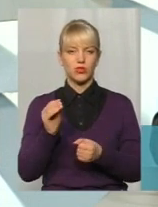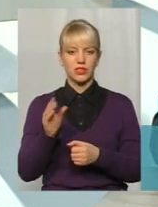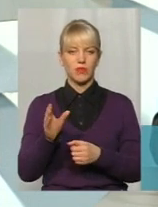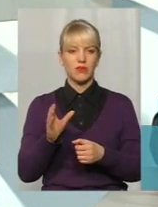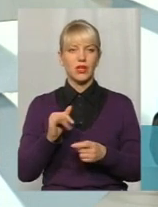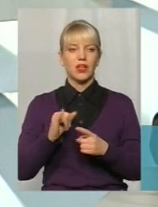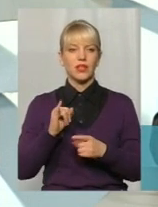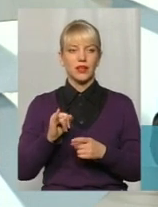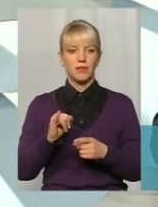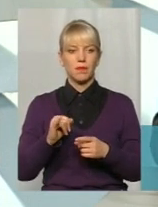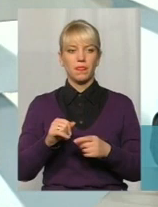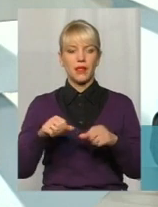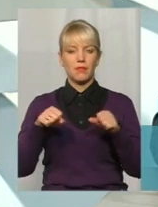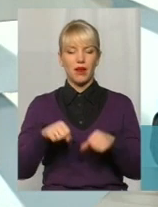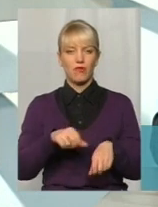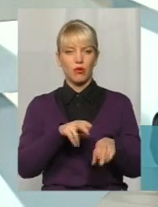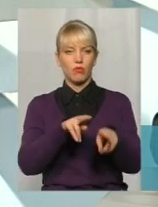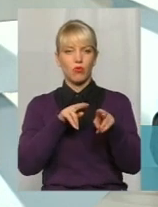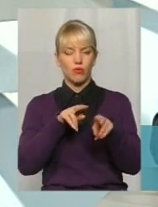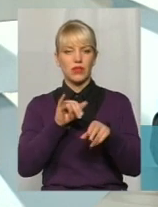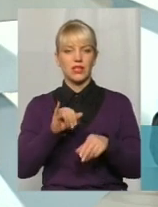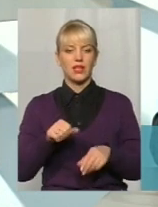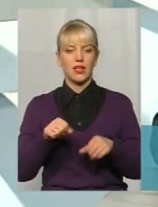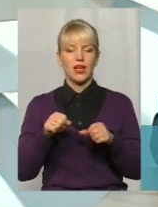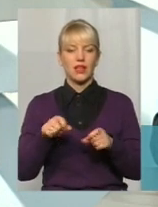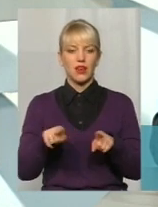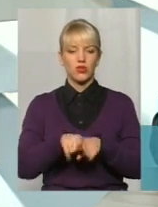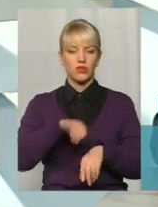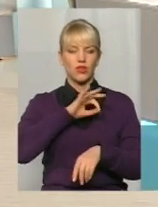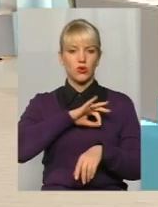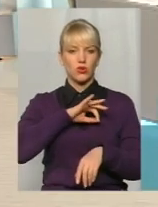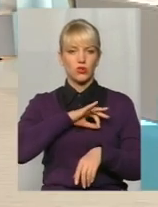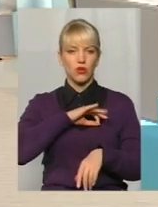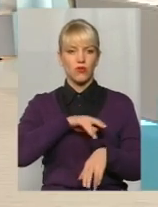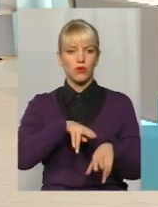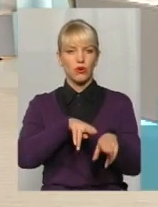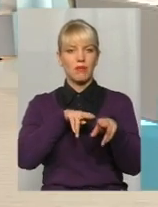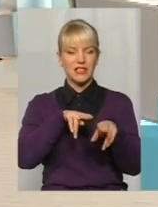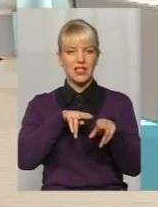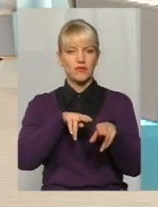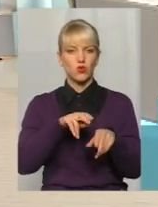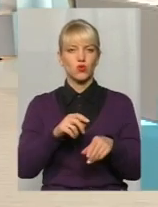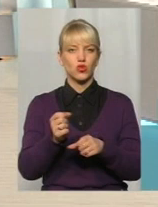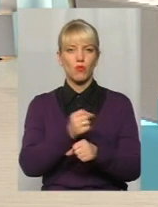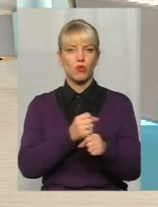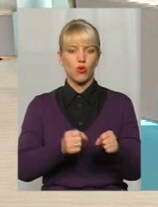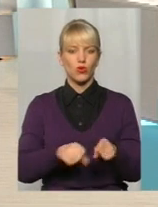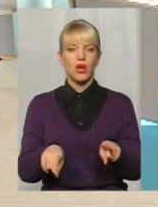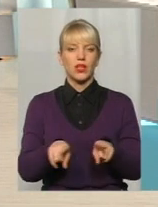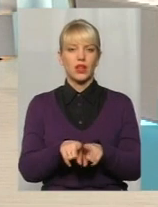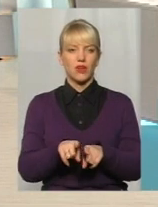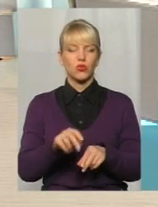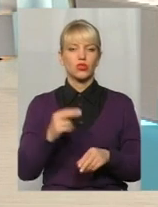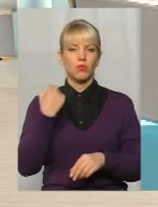право полювати, а також використовувати вогнепальну та іншу мисливську зброю. Також